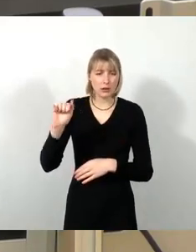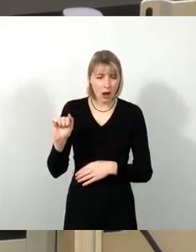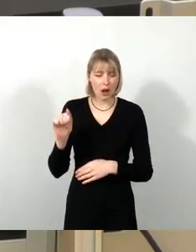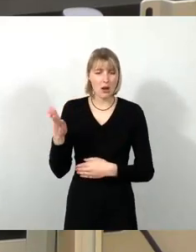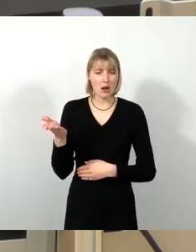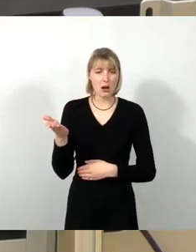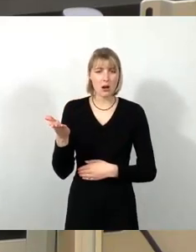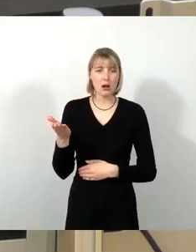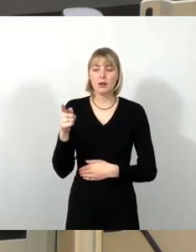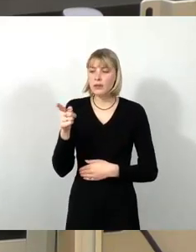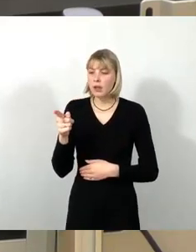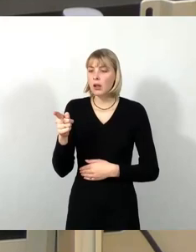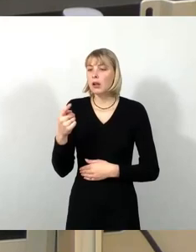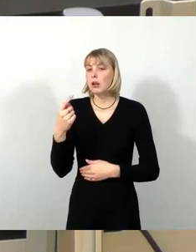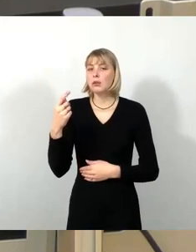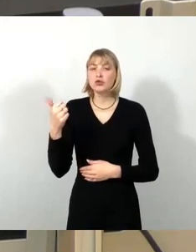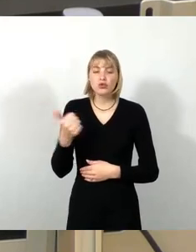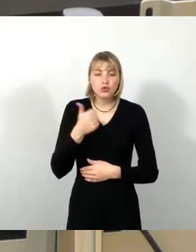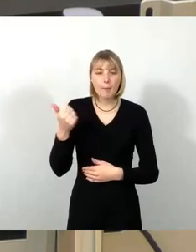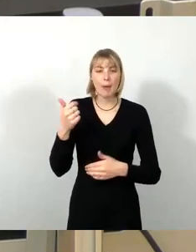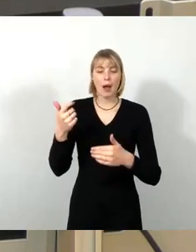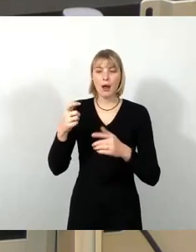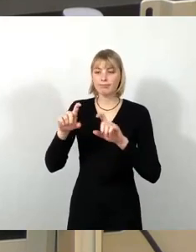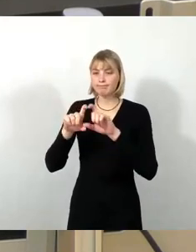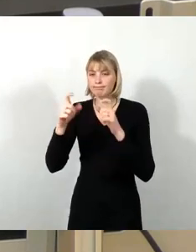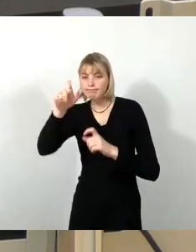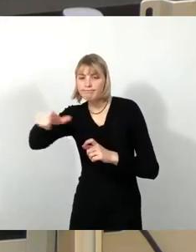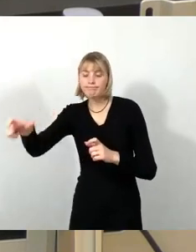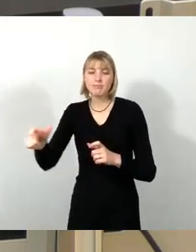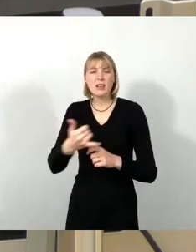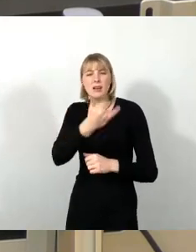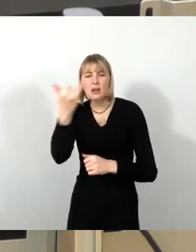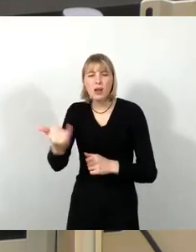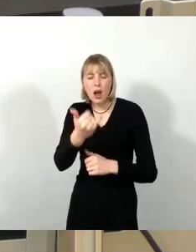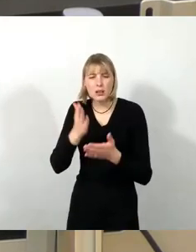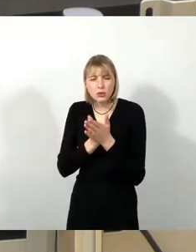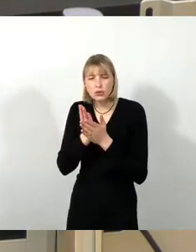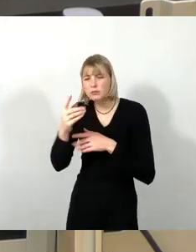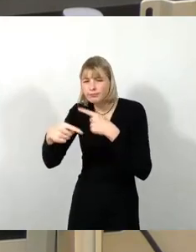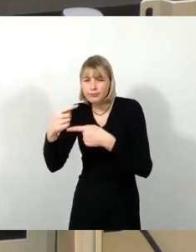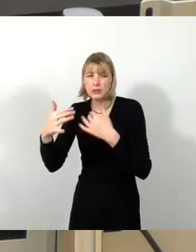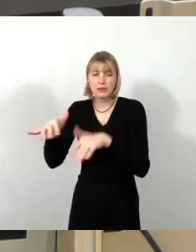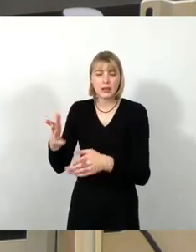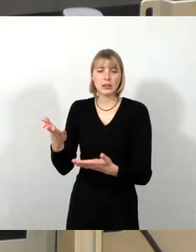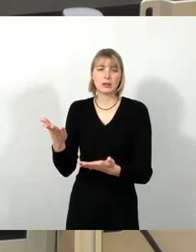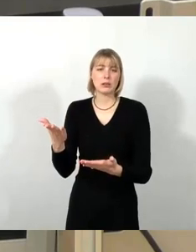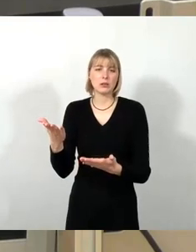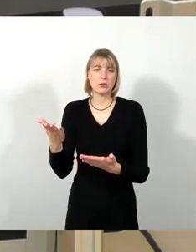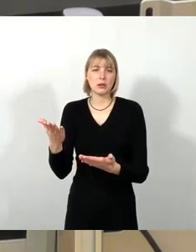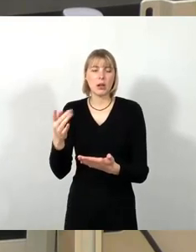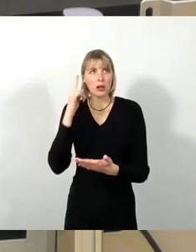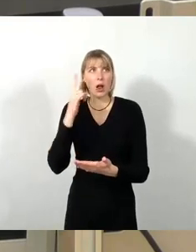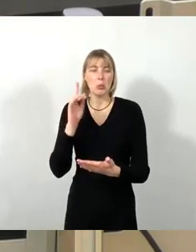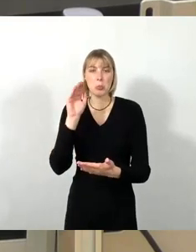eine super erfahrene Truppe in jahrelangen Partizipationsprozessen sind, die seit schon, ich weiß nicht, Jahrzehnten